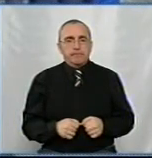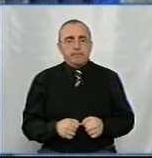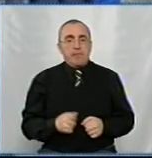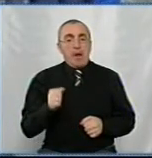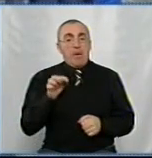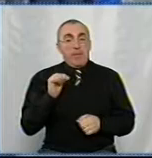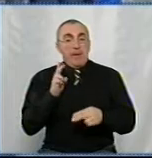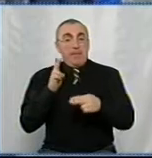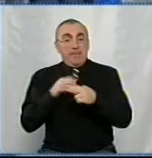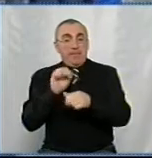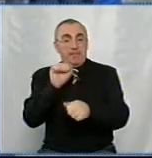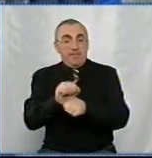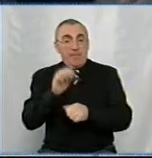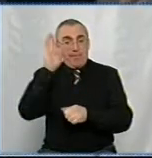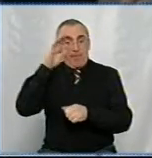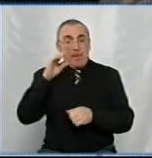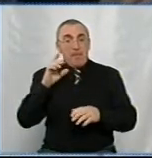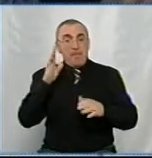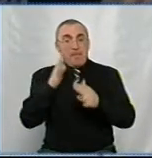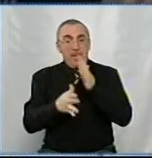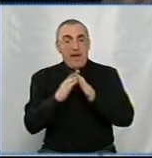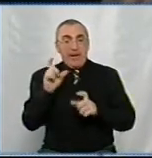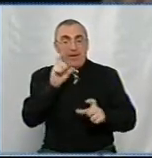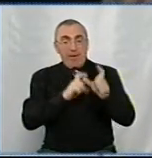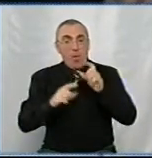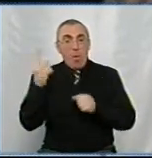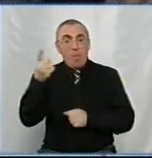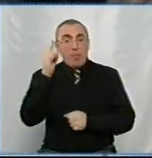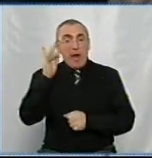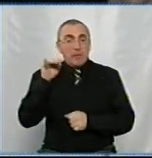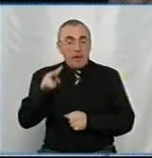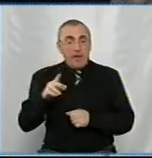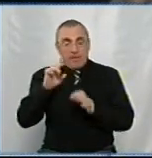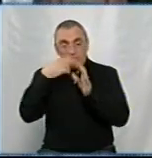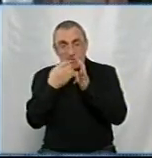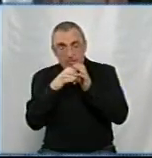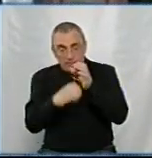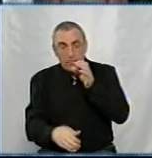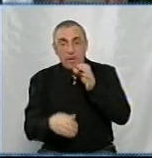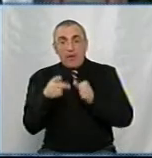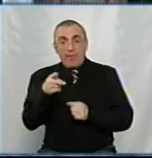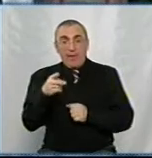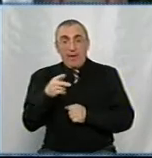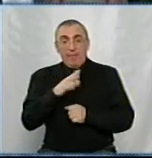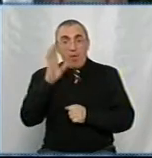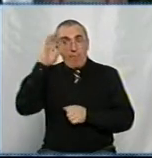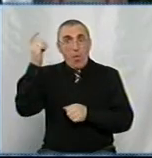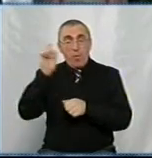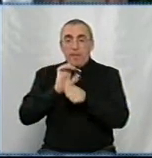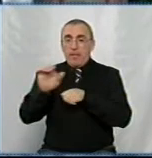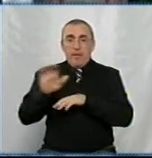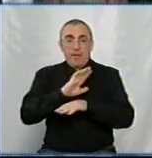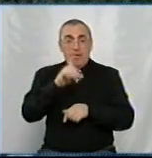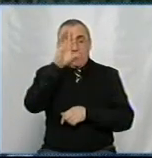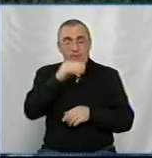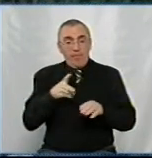Аби перекрити воду до будинку неподалік парку Хімік, працівники Рівне облводоканалу лізуть до колодязя. Дві хвилини і вода до господарства не подається. Клієнтів